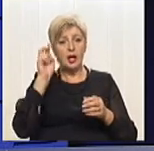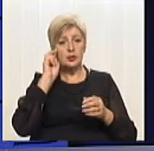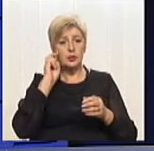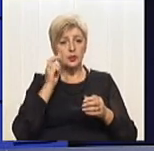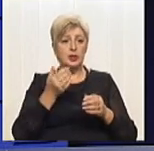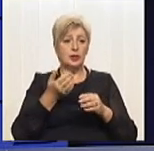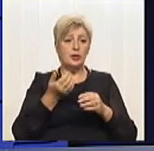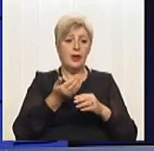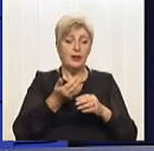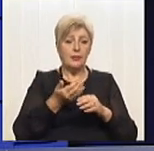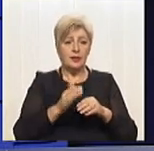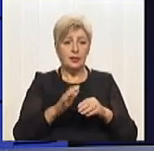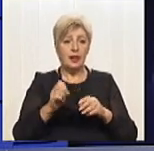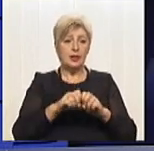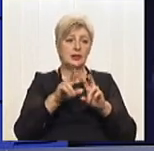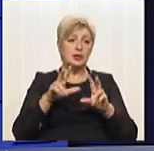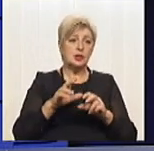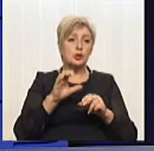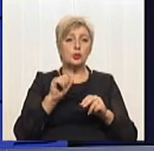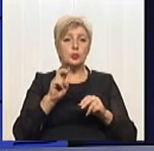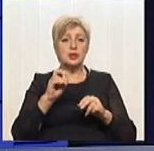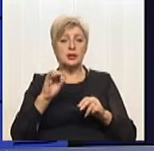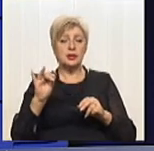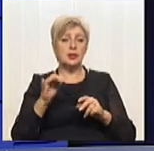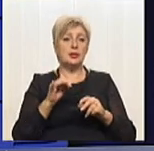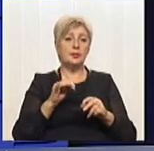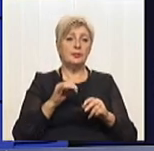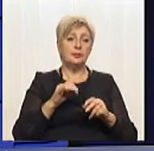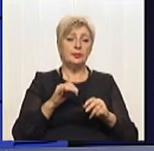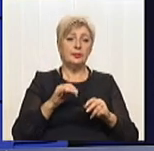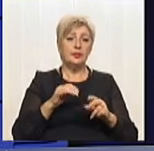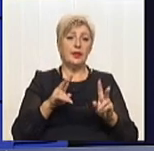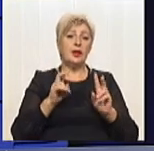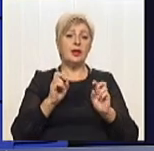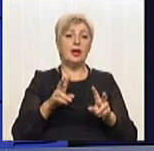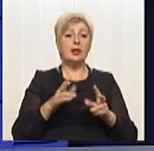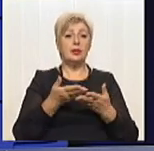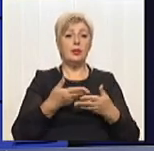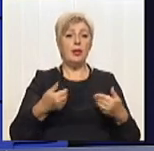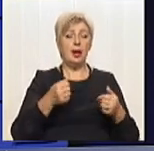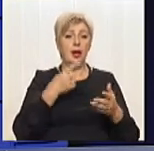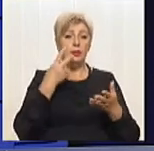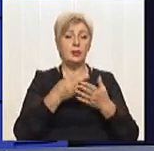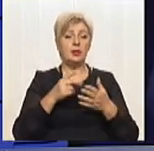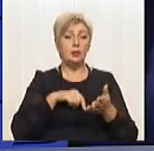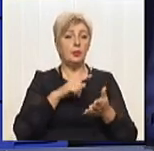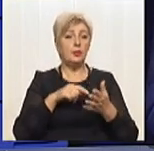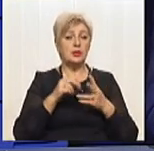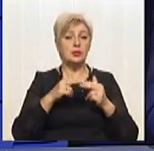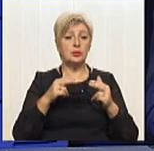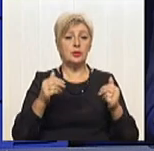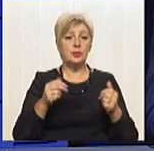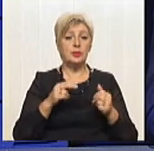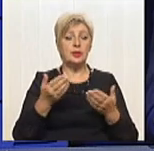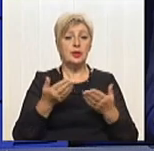субсидії чи дотації, які їх зашифровані, вибачте, формі. Як ми бачимо по місту Дніпро, де